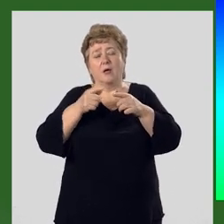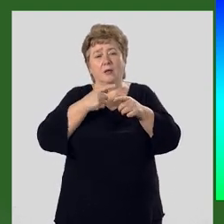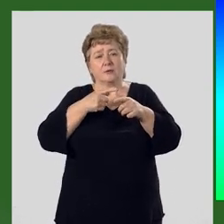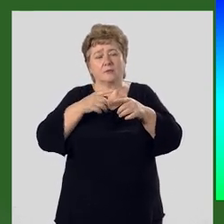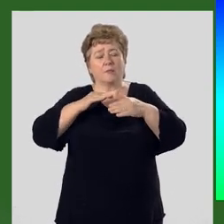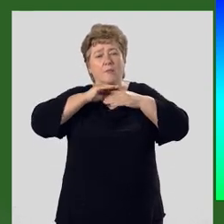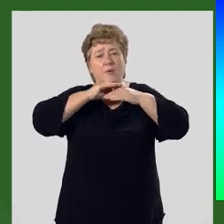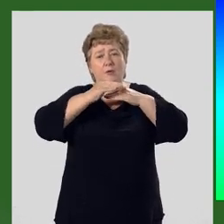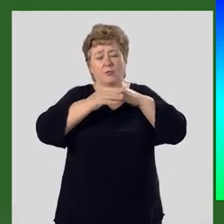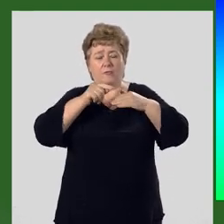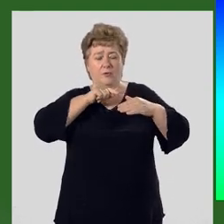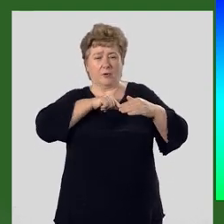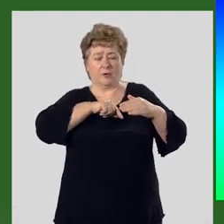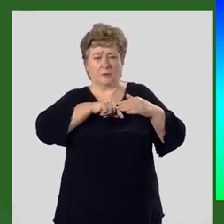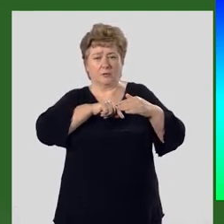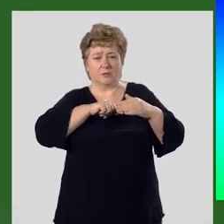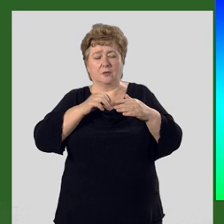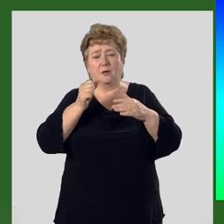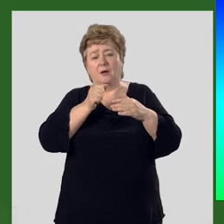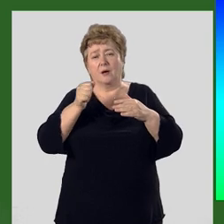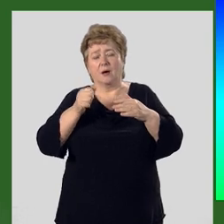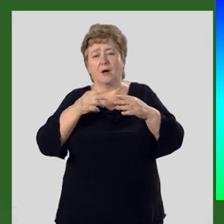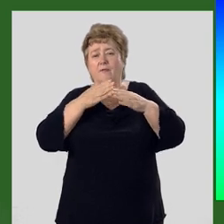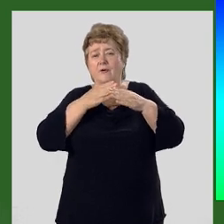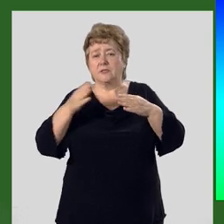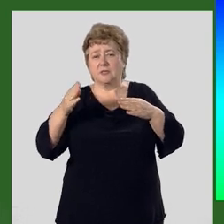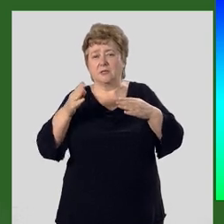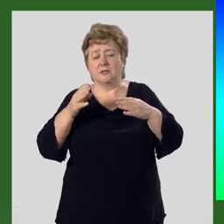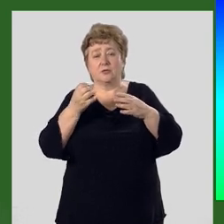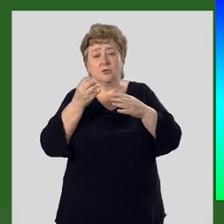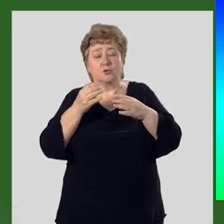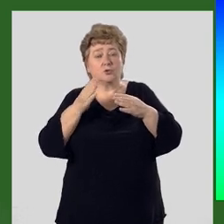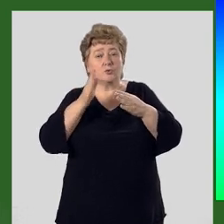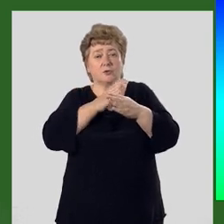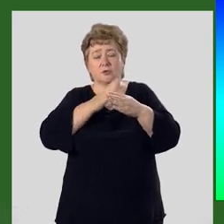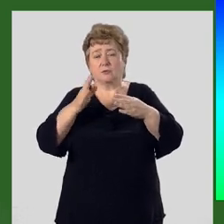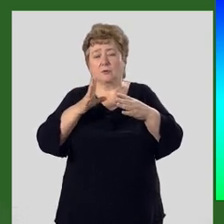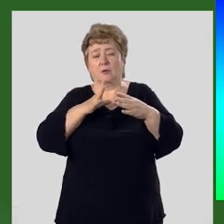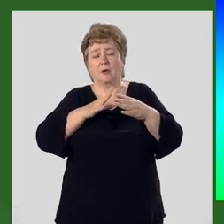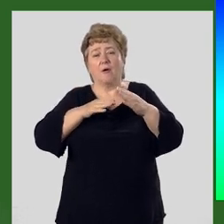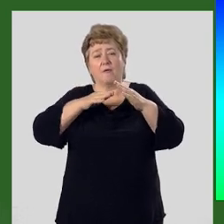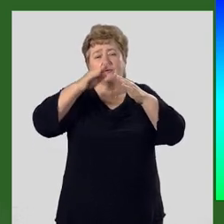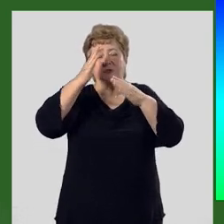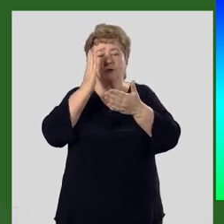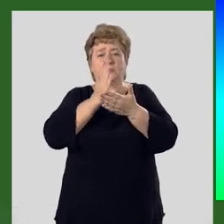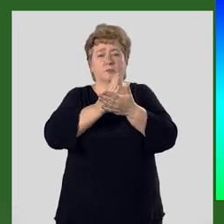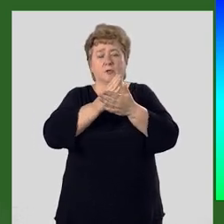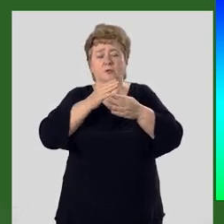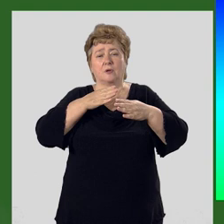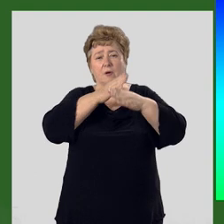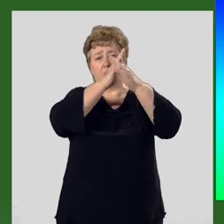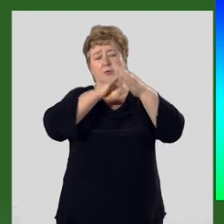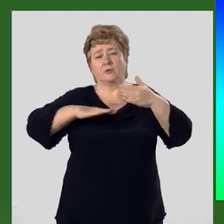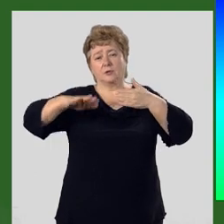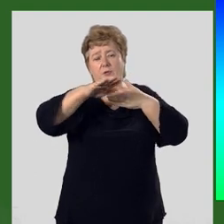почти покровный характер, а в отдельных, еще нераштлененных и высоко расположенных на